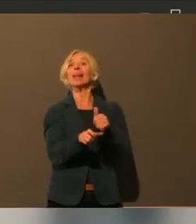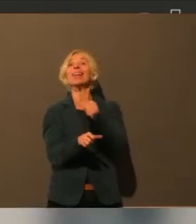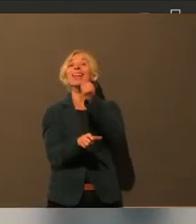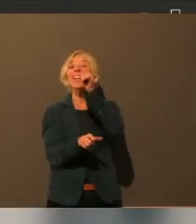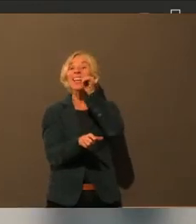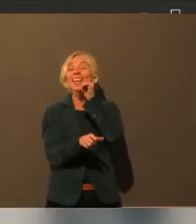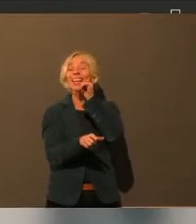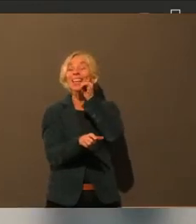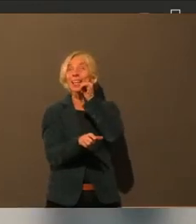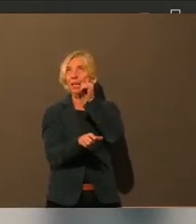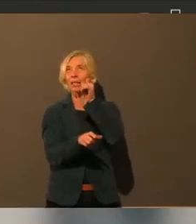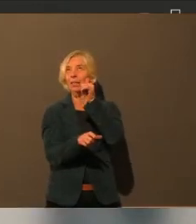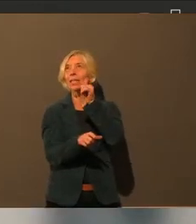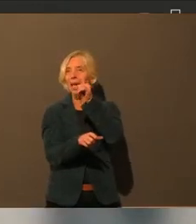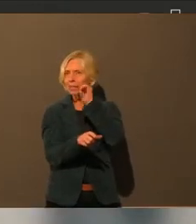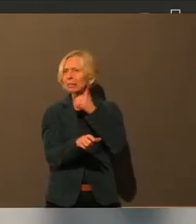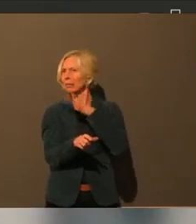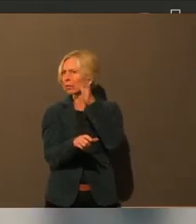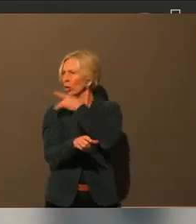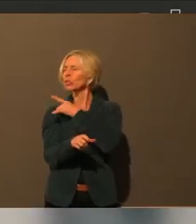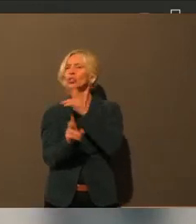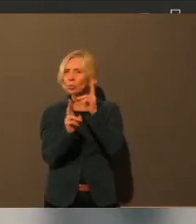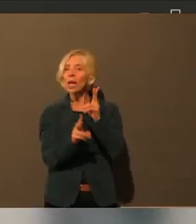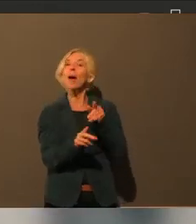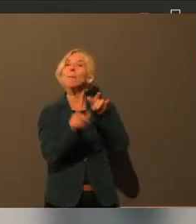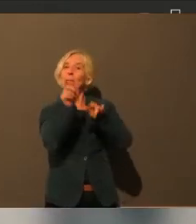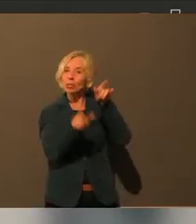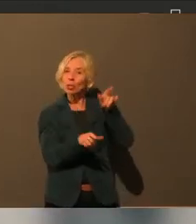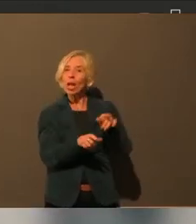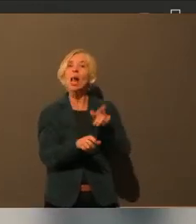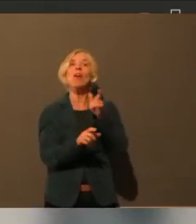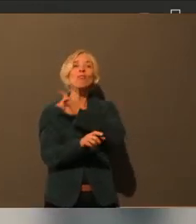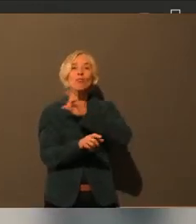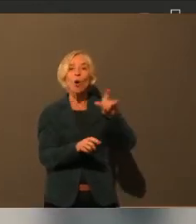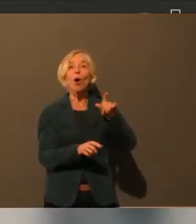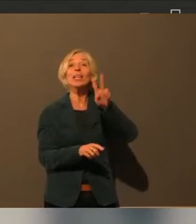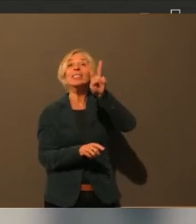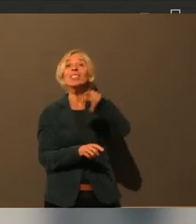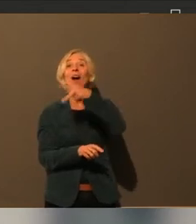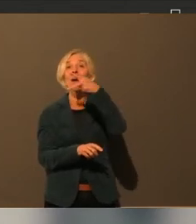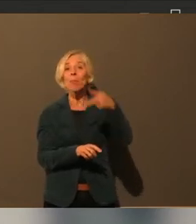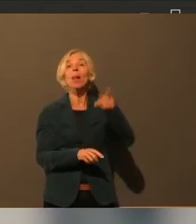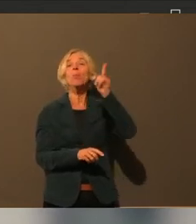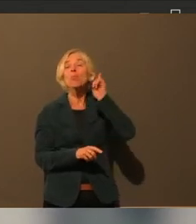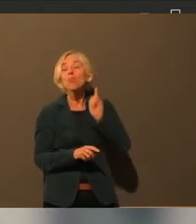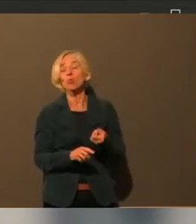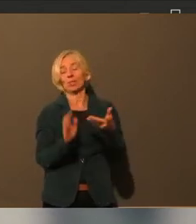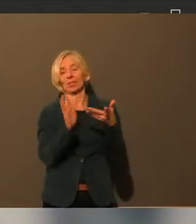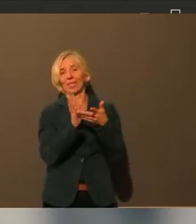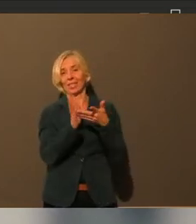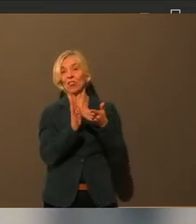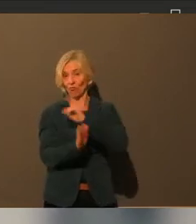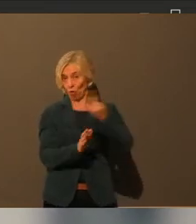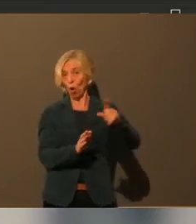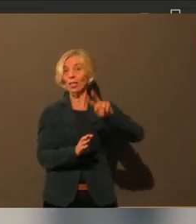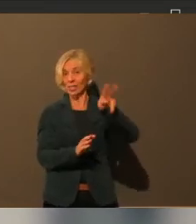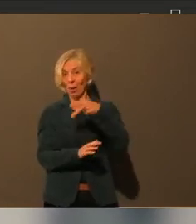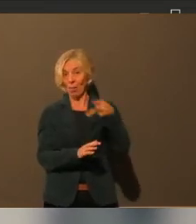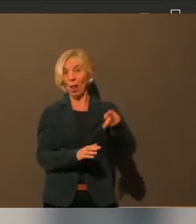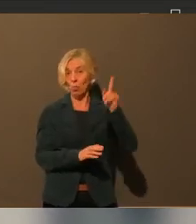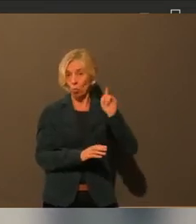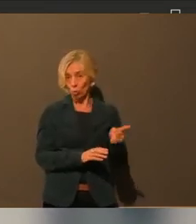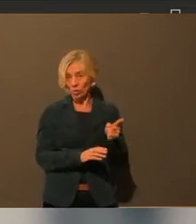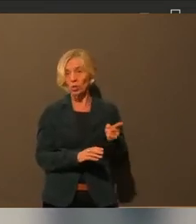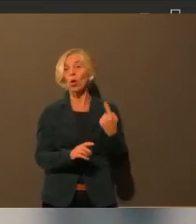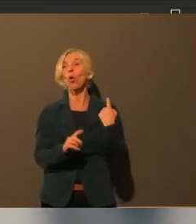im Kopf. Und darüber hinaus eben, dass die Besucherinnen und Besucher eben ein Testergebnis vorweisen müssen. In Bayern haben wir ja eh schon die